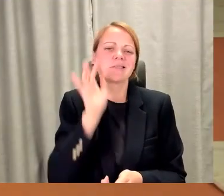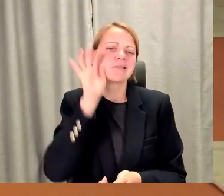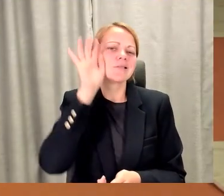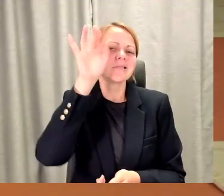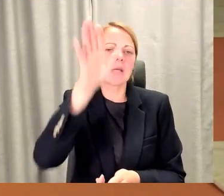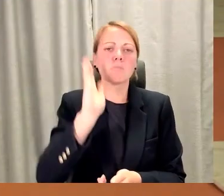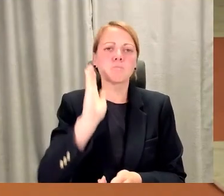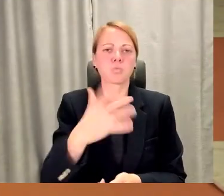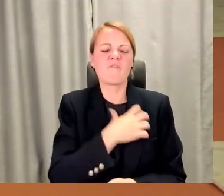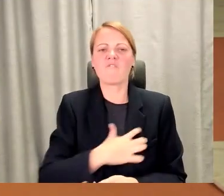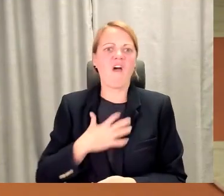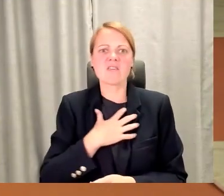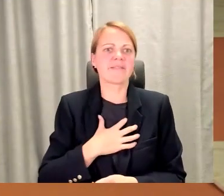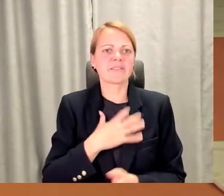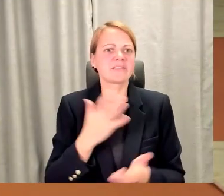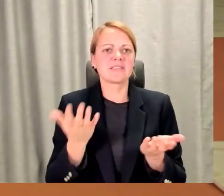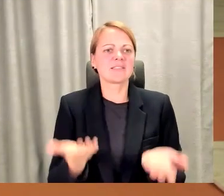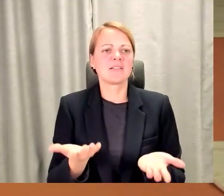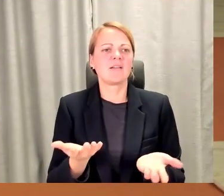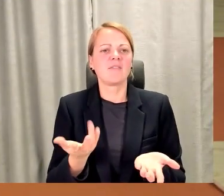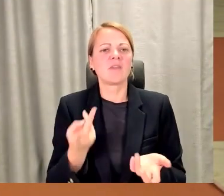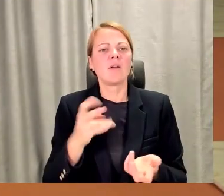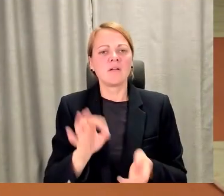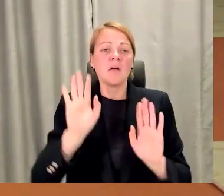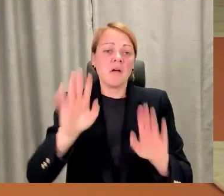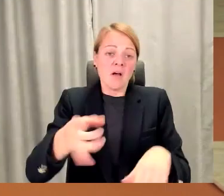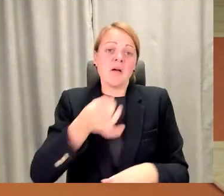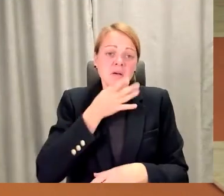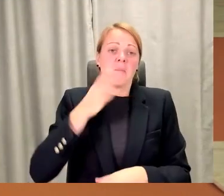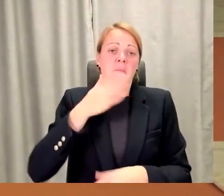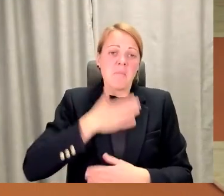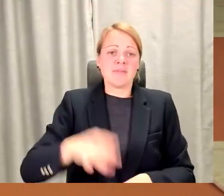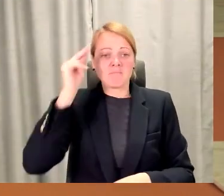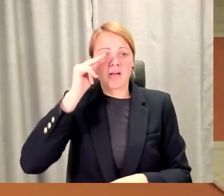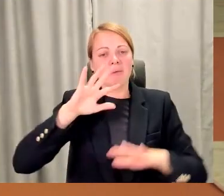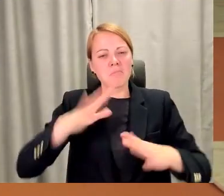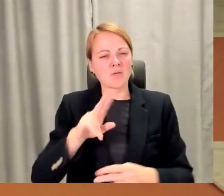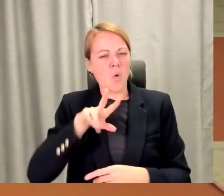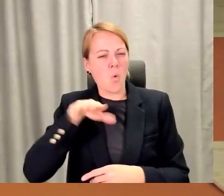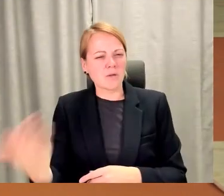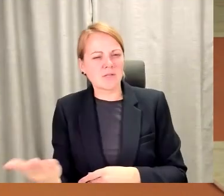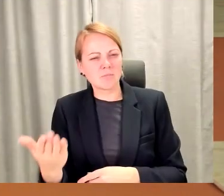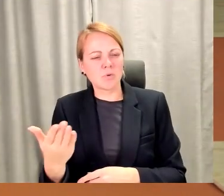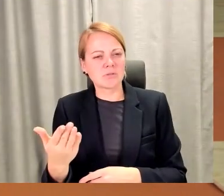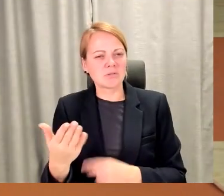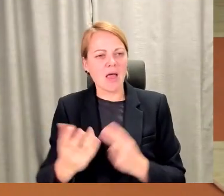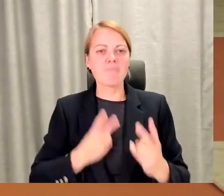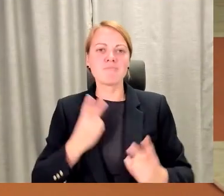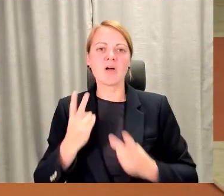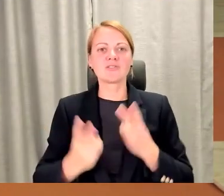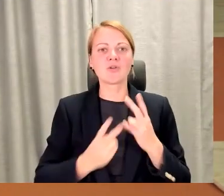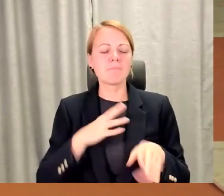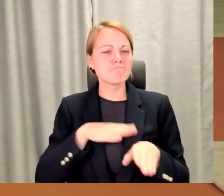Mēs, protams, varam teikt mācīties, kas mums patīk. Bet no otras puses, bet tas arī nav slikti emocionāli piepildījums un iespējams, bet iespējams, tas nebūs